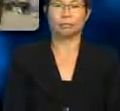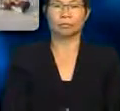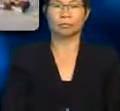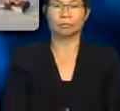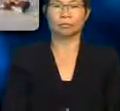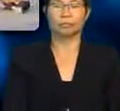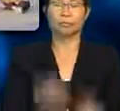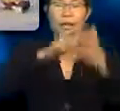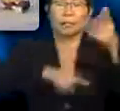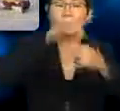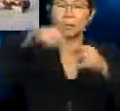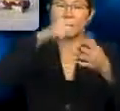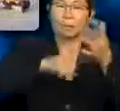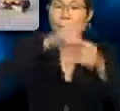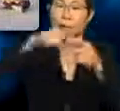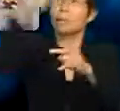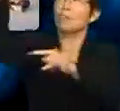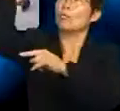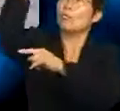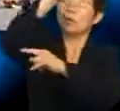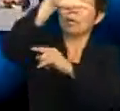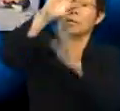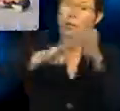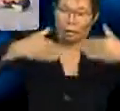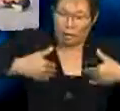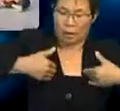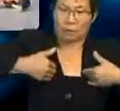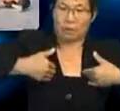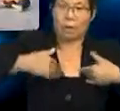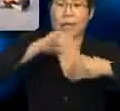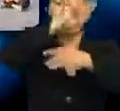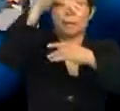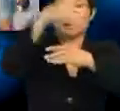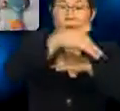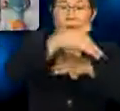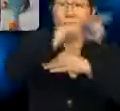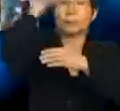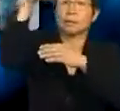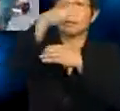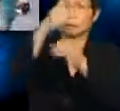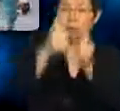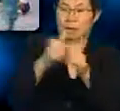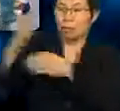Apabila bulan berada di antara matahari dan bumi,